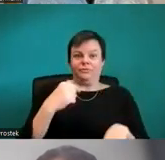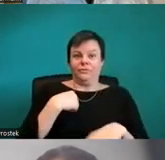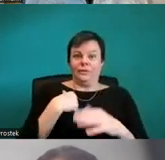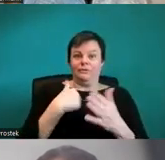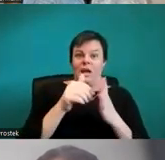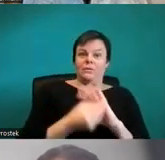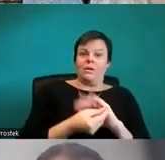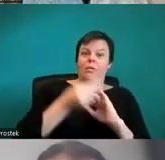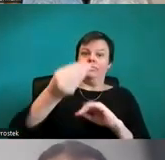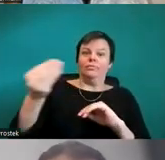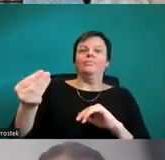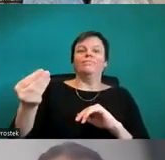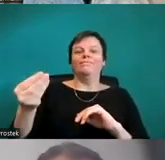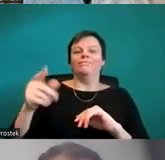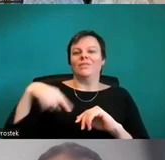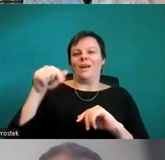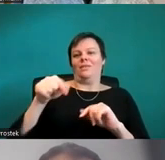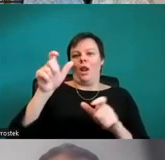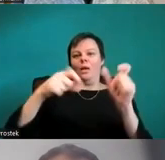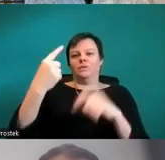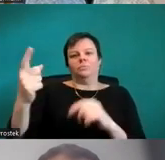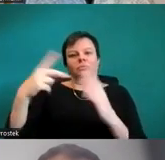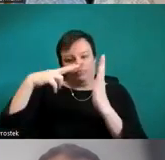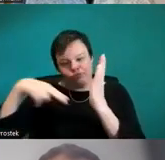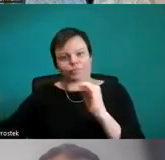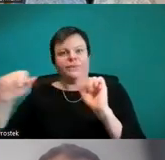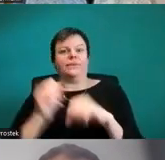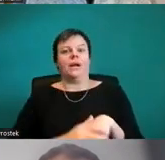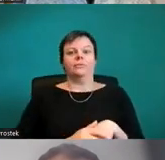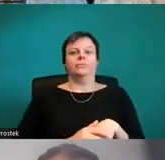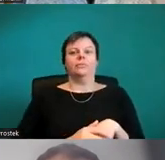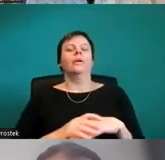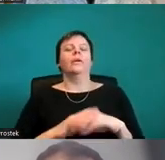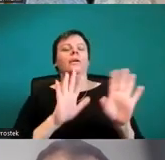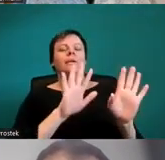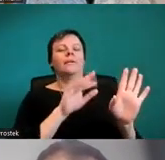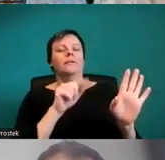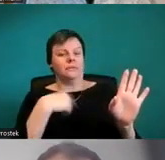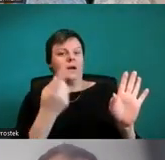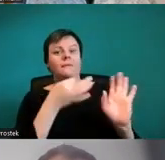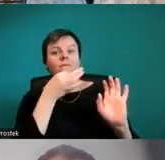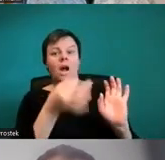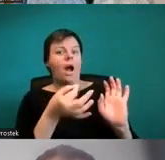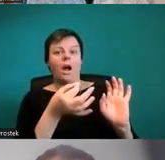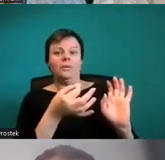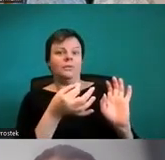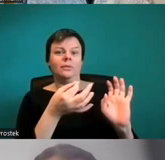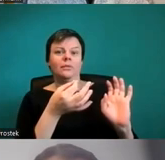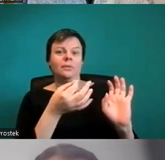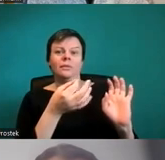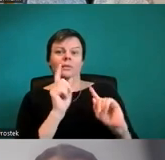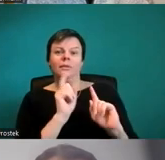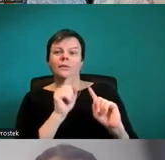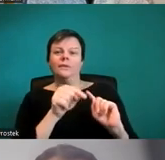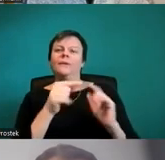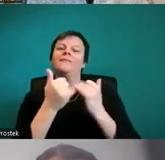Okay, dann war eine Frage, wie man die Alternativtexte in älteren Versionen